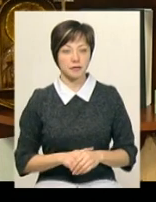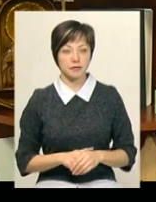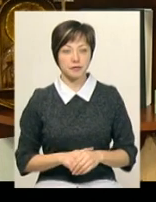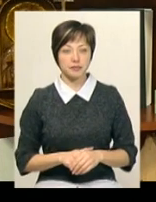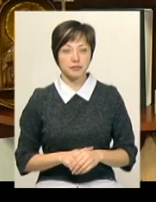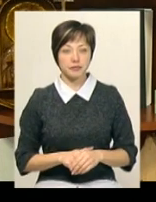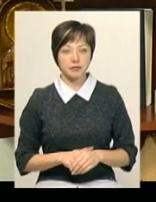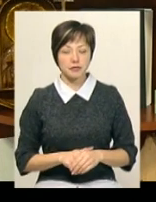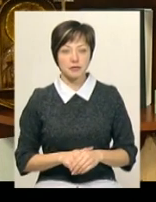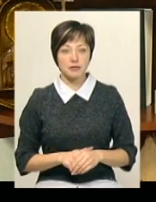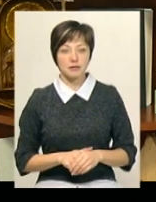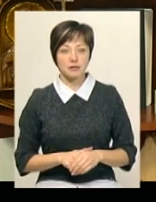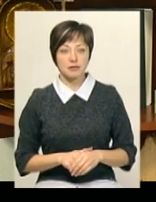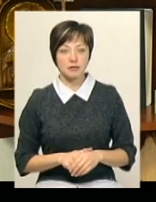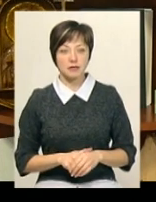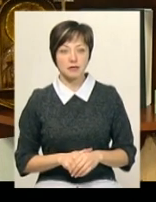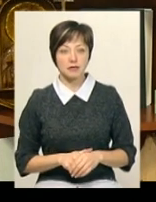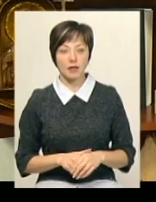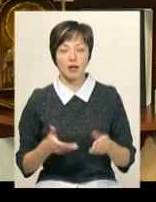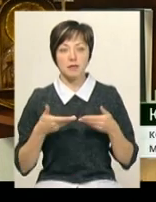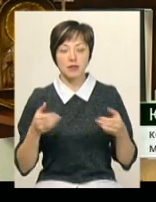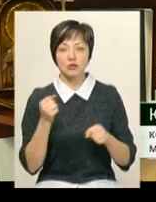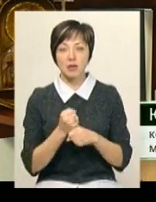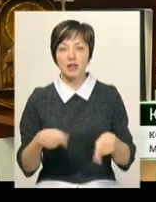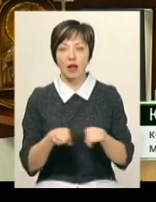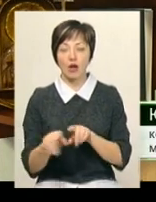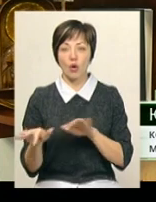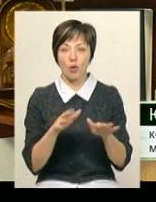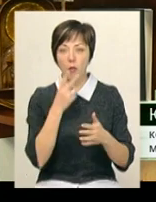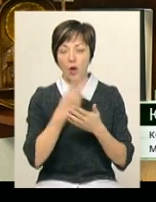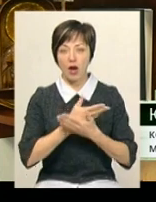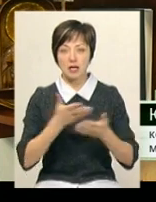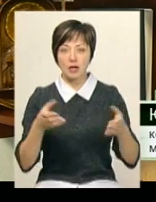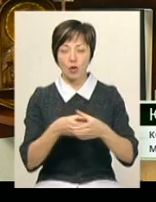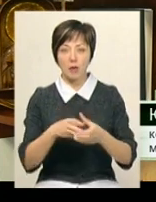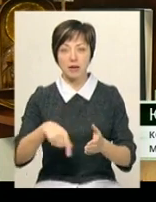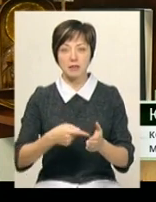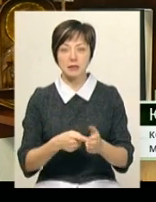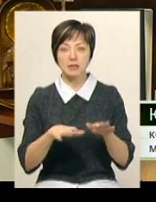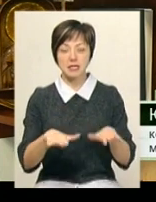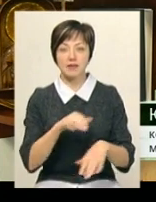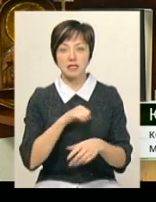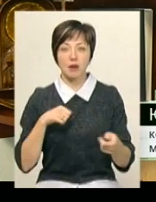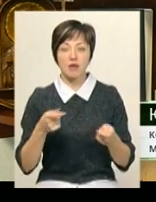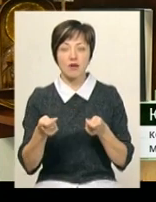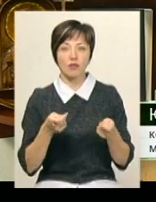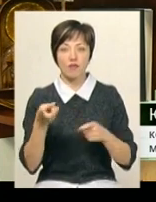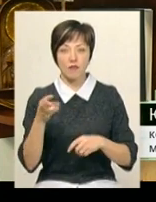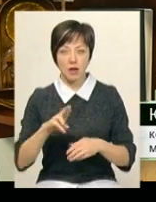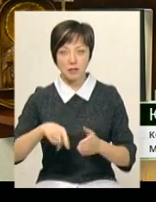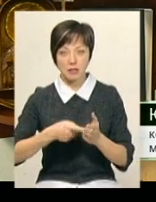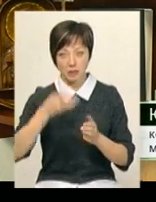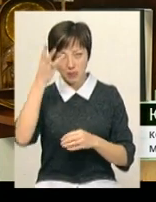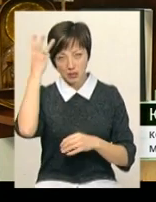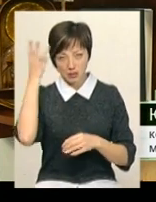Ми зробили такий крок для того, щоб показати громаді міста, що місцеве самоврядування в містах